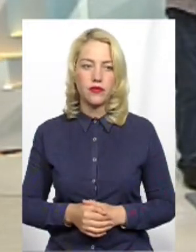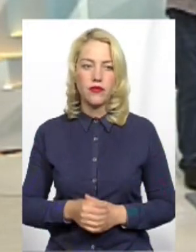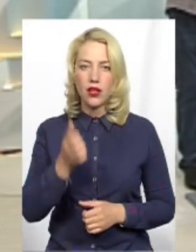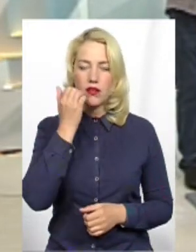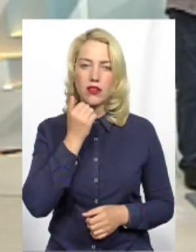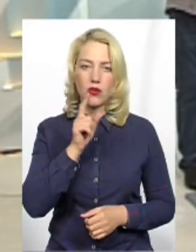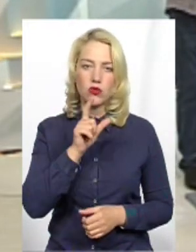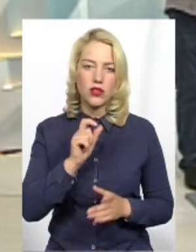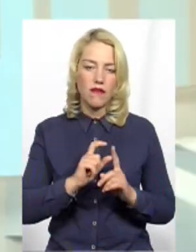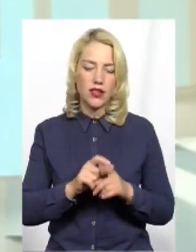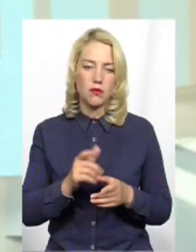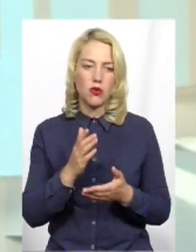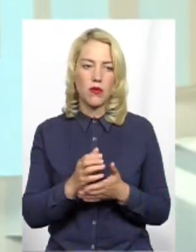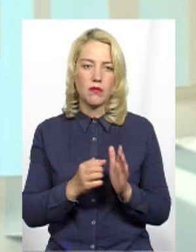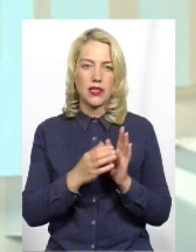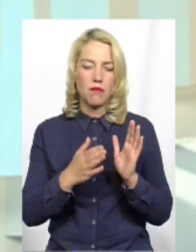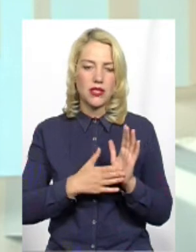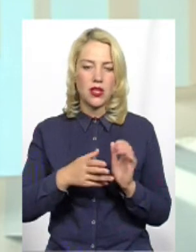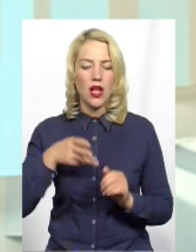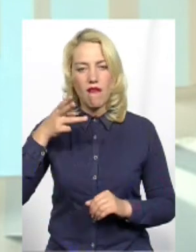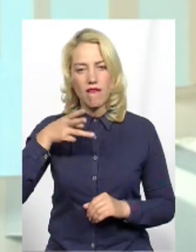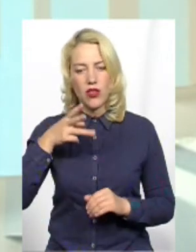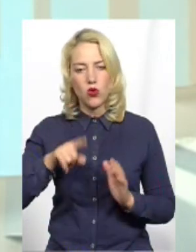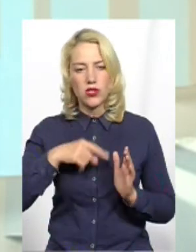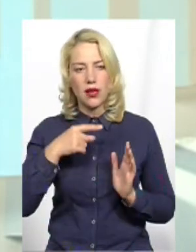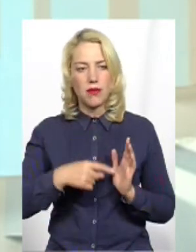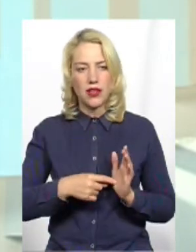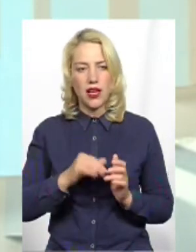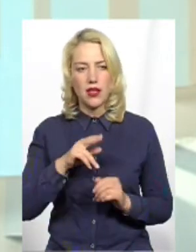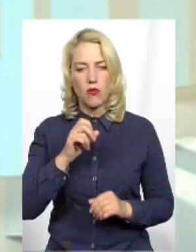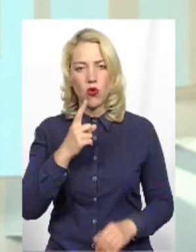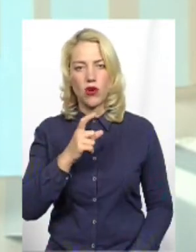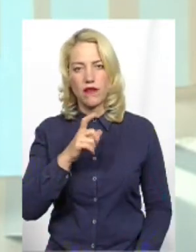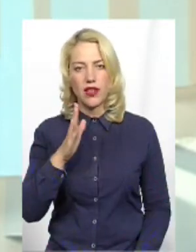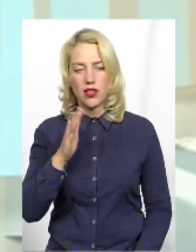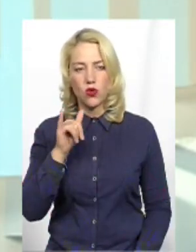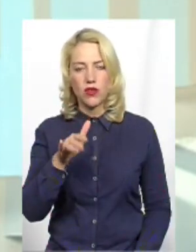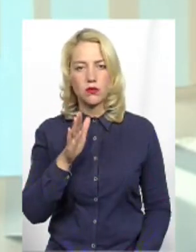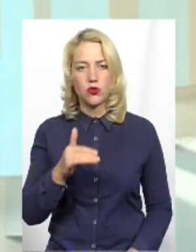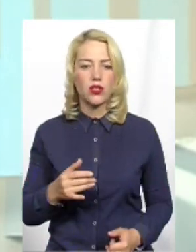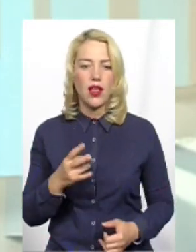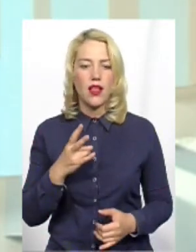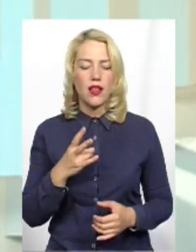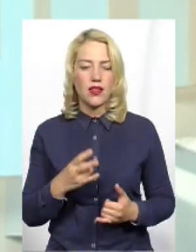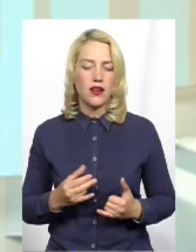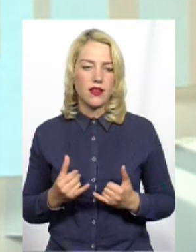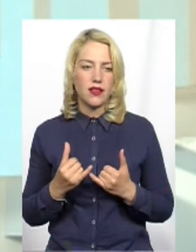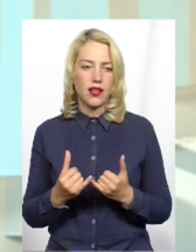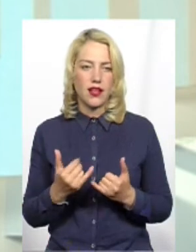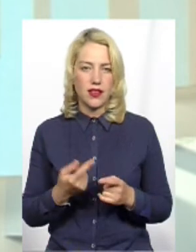записані відеозапитання від жителів округу По хвилині у вас буде для відповідей на них Прошу,